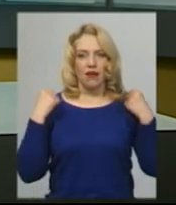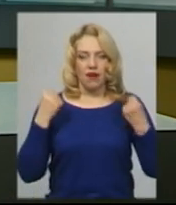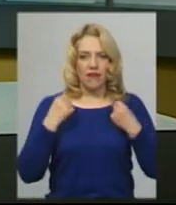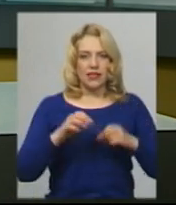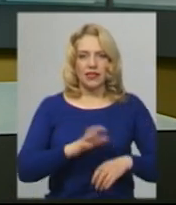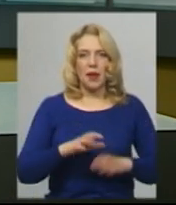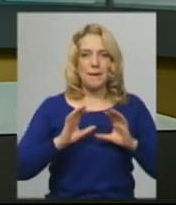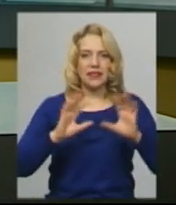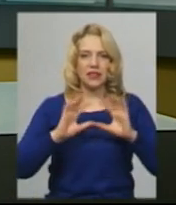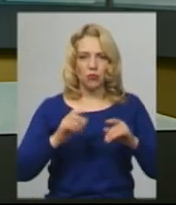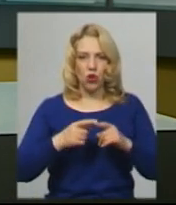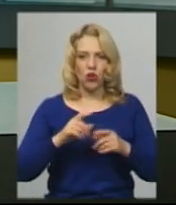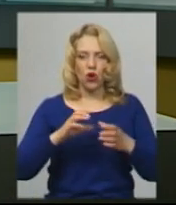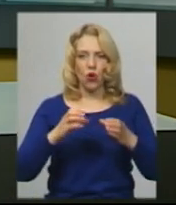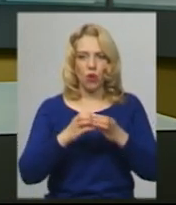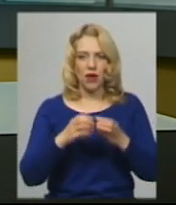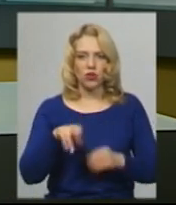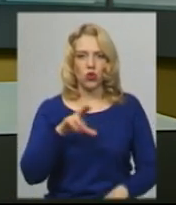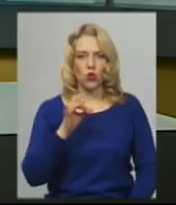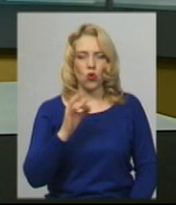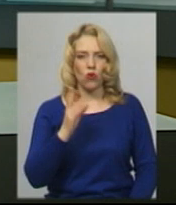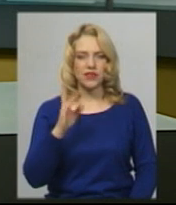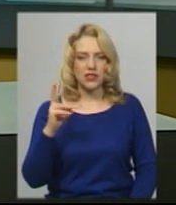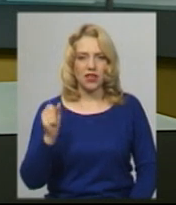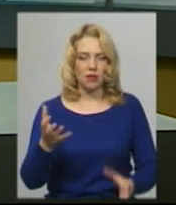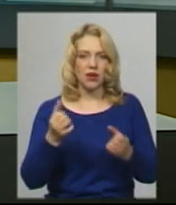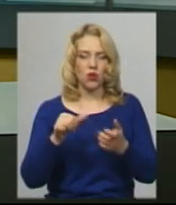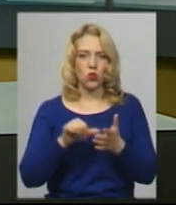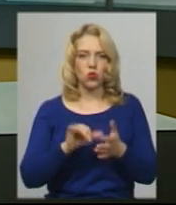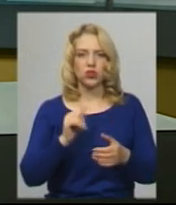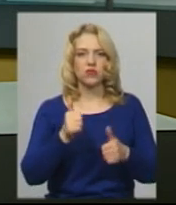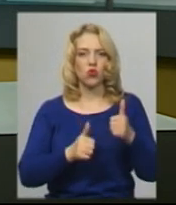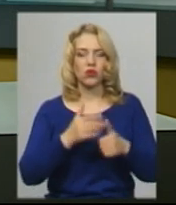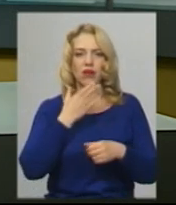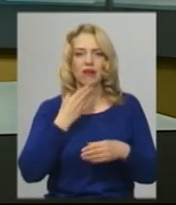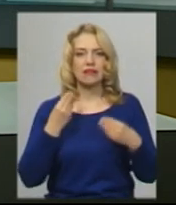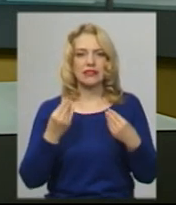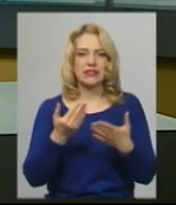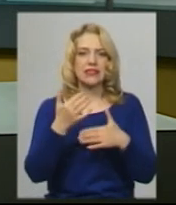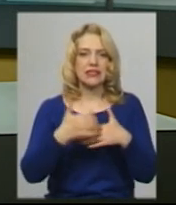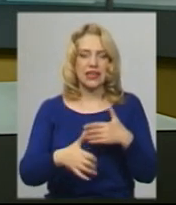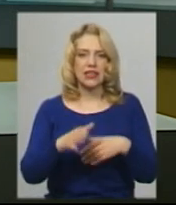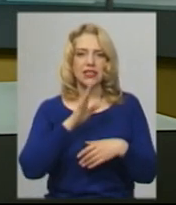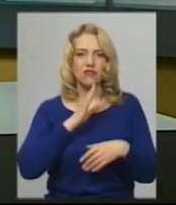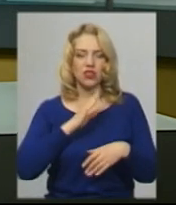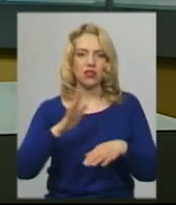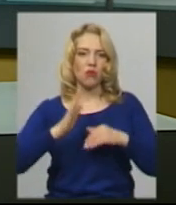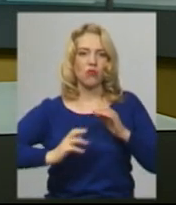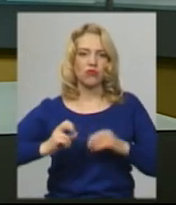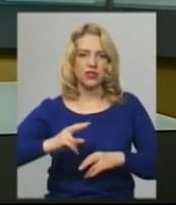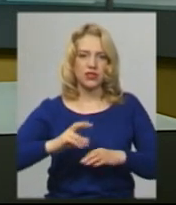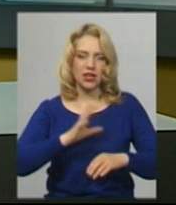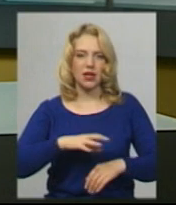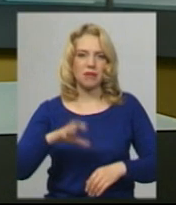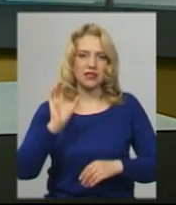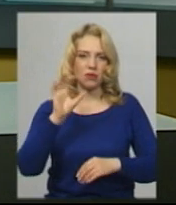«Хмельницька політехніка» Ірина Доровська бере участь у конкурсі «Краси серед дівчат-гравців професійних баскетбольних команд